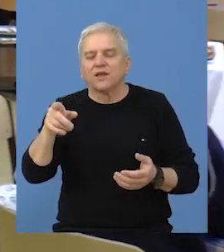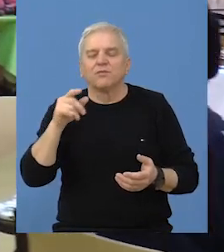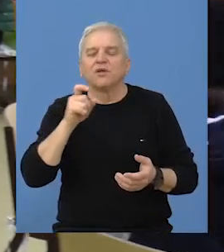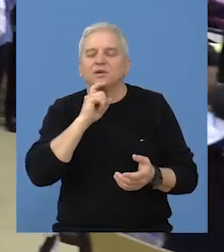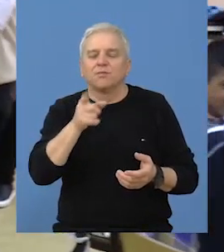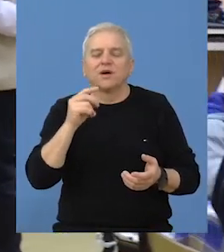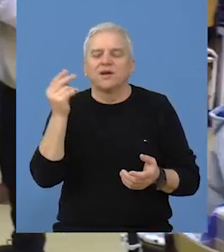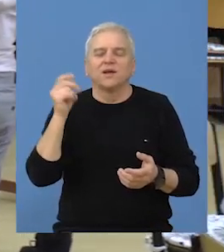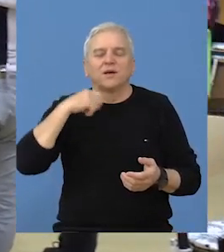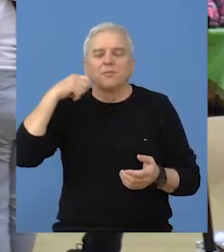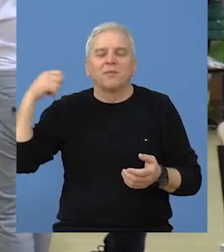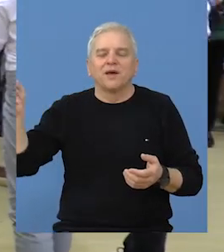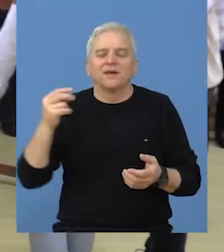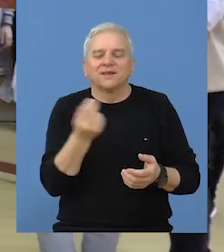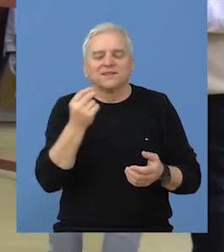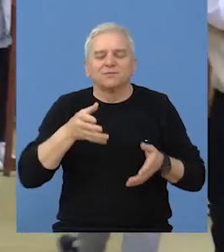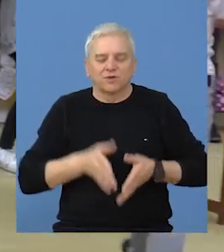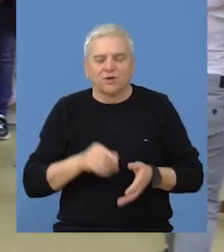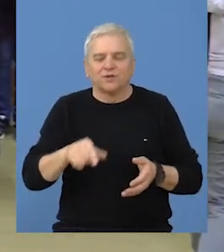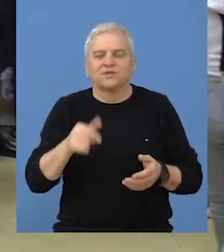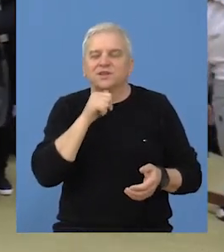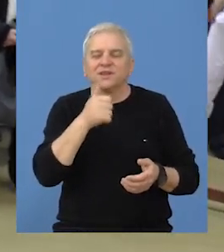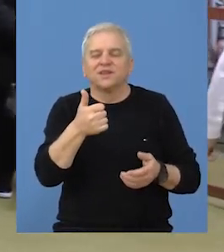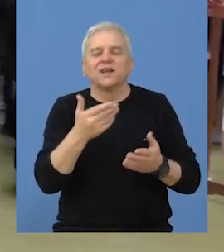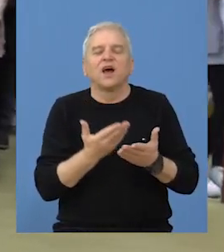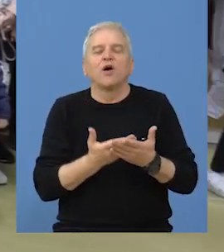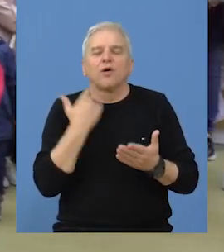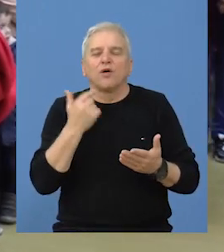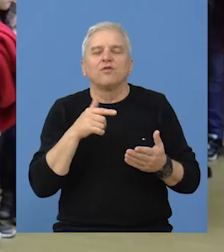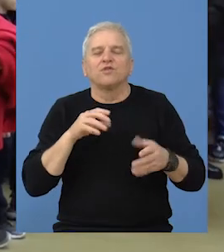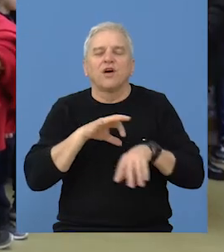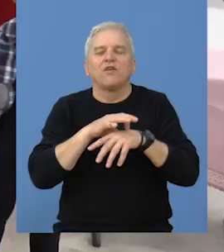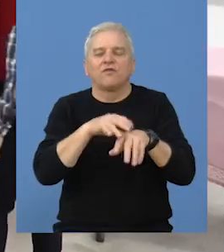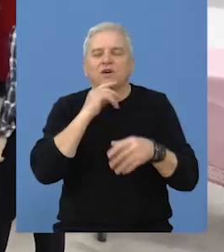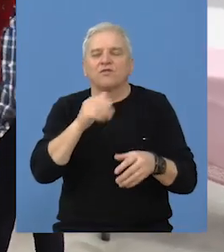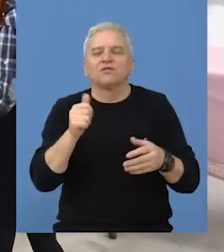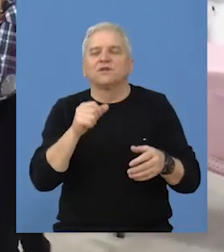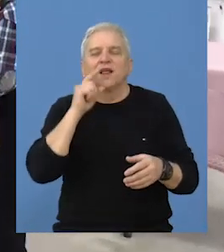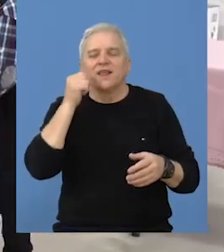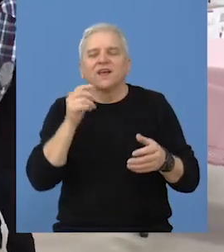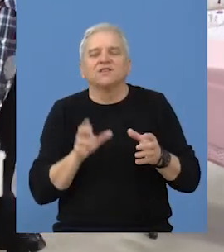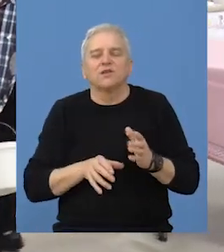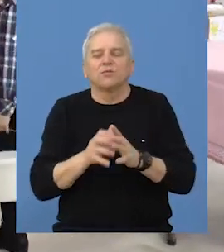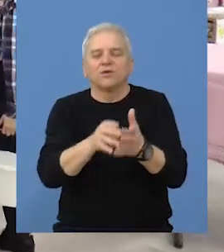najistaknutijih mađarskih pesnika srpskog porekla i jedan je od vođa nacionalnog pokreta